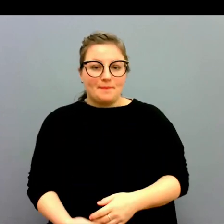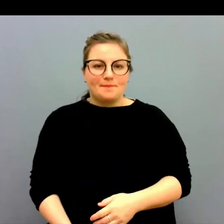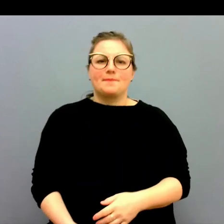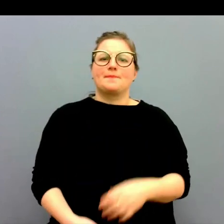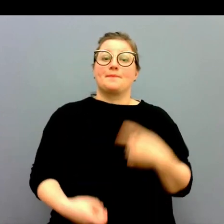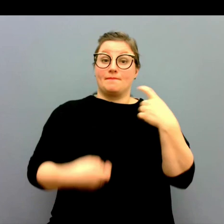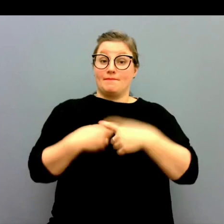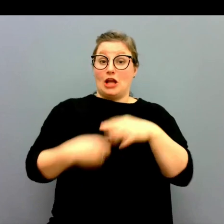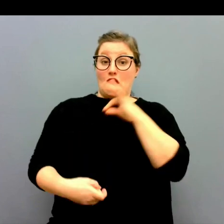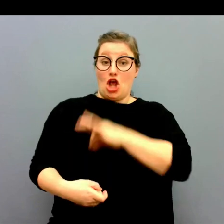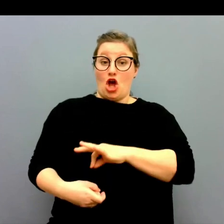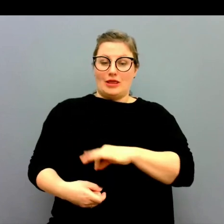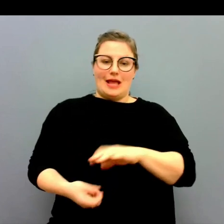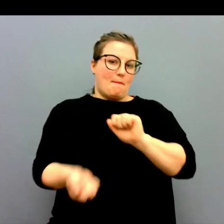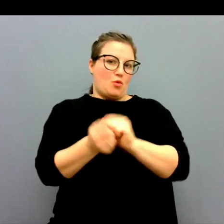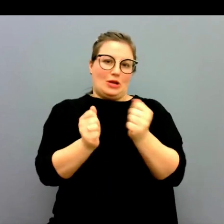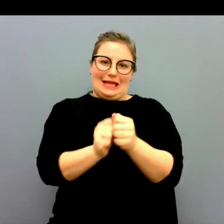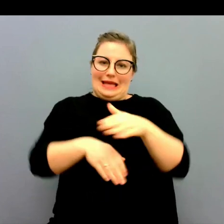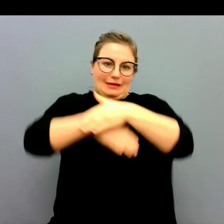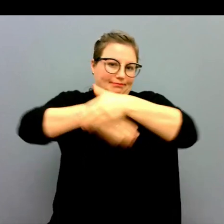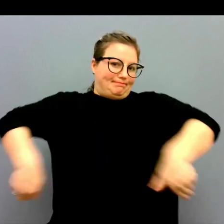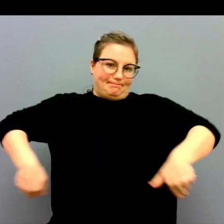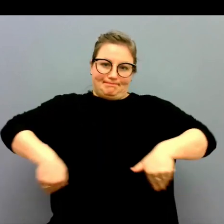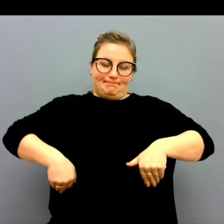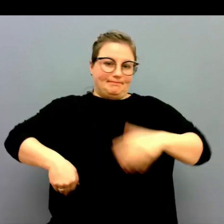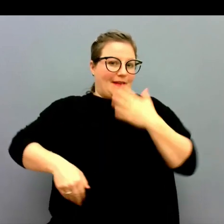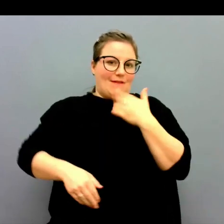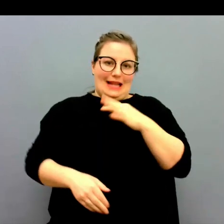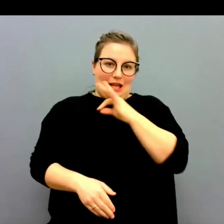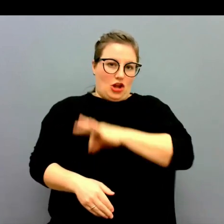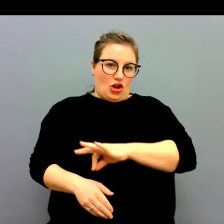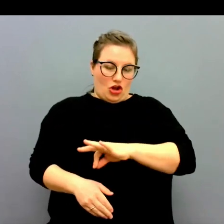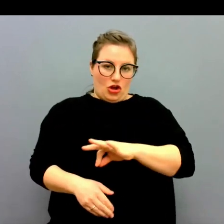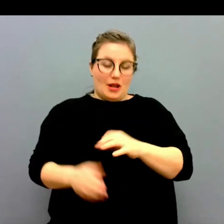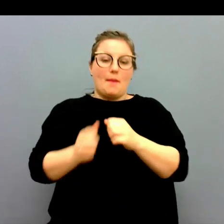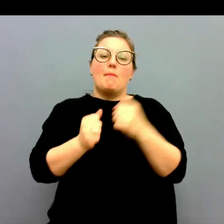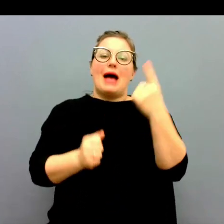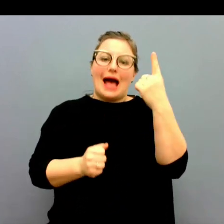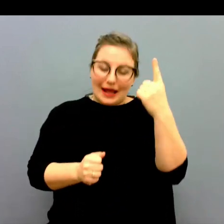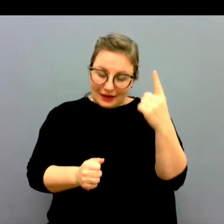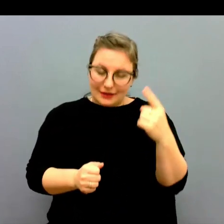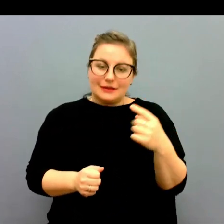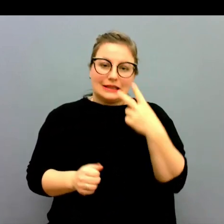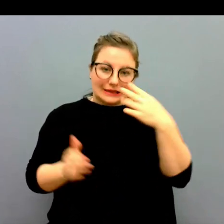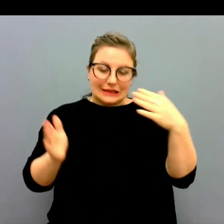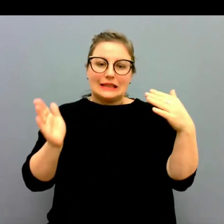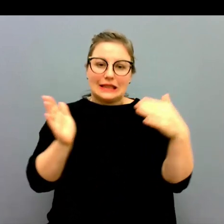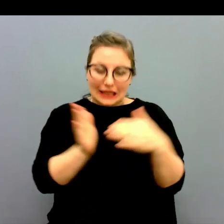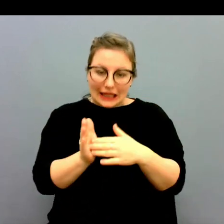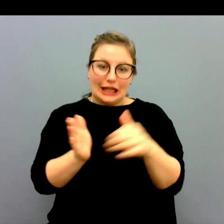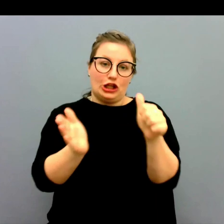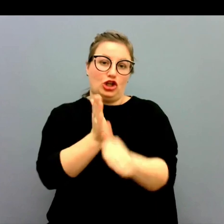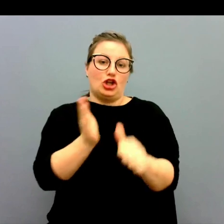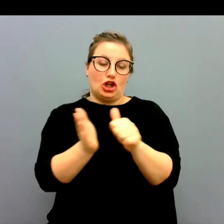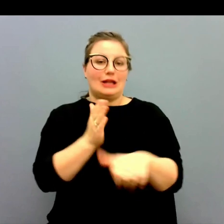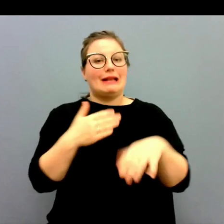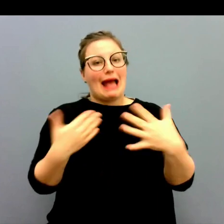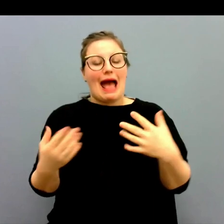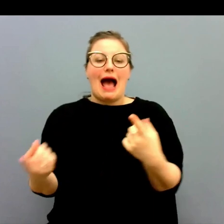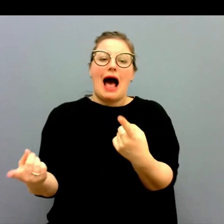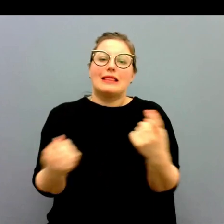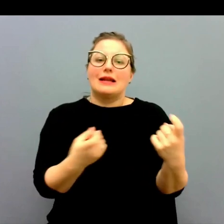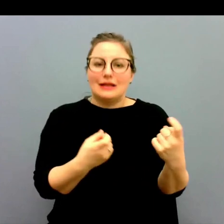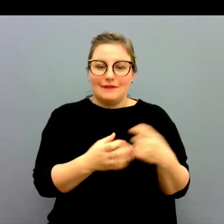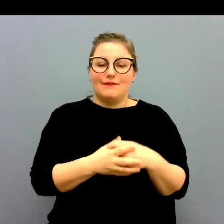det gäller löner så lägges inte politiken i vilka löner som finns naturligtvis. Men däremot så ska man se till att det blir ett attraktivt